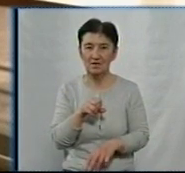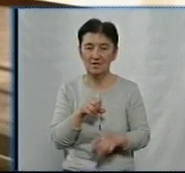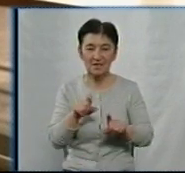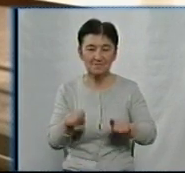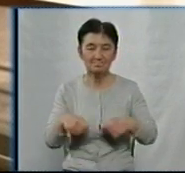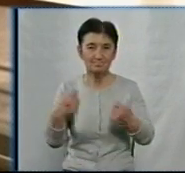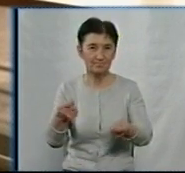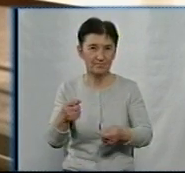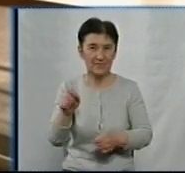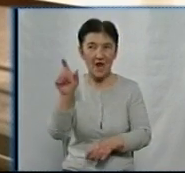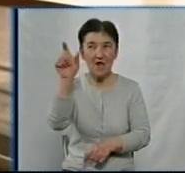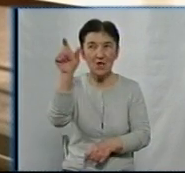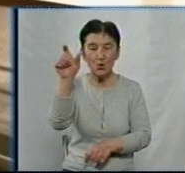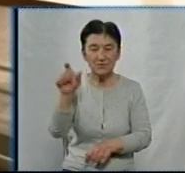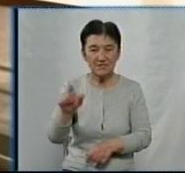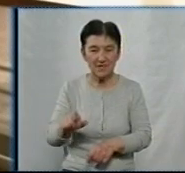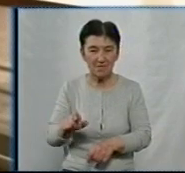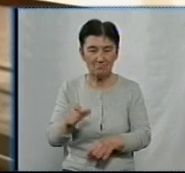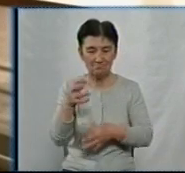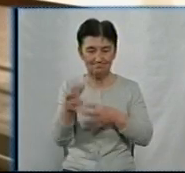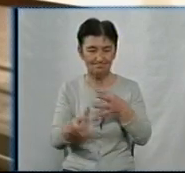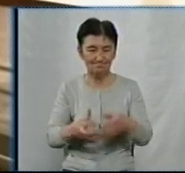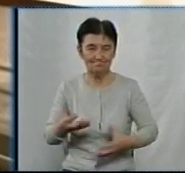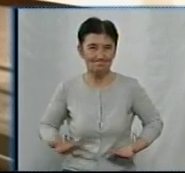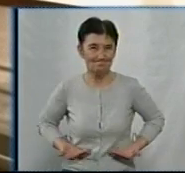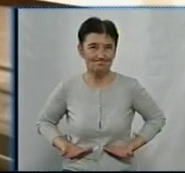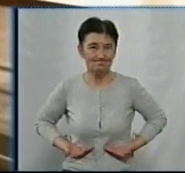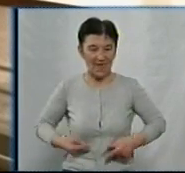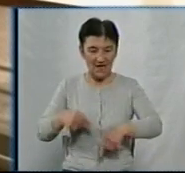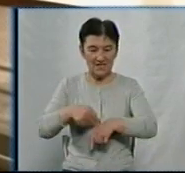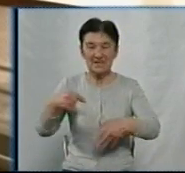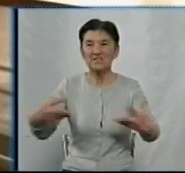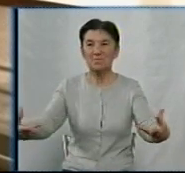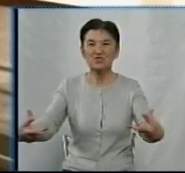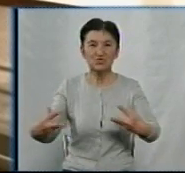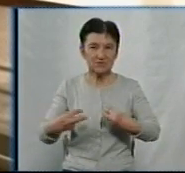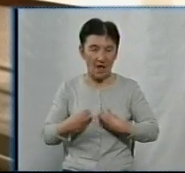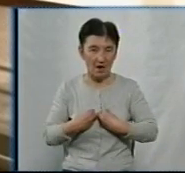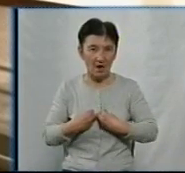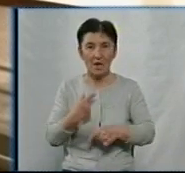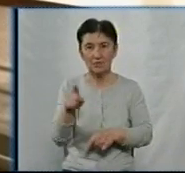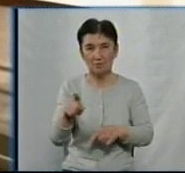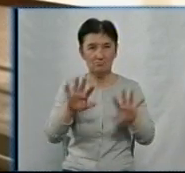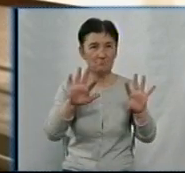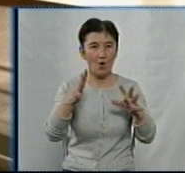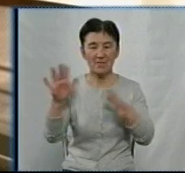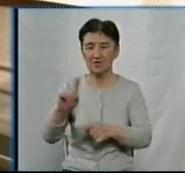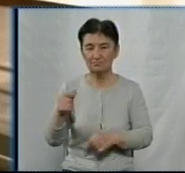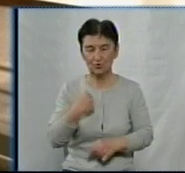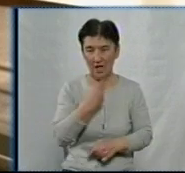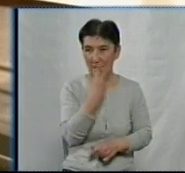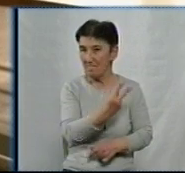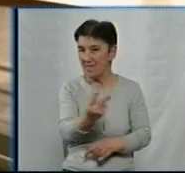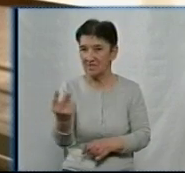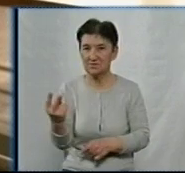людським світосприйняттям. І там ми відчуваємо, навіть в тих фрагментах, що я подивилася, що це